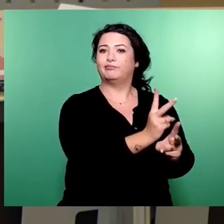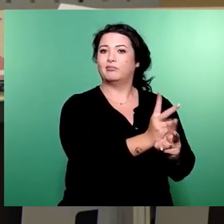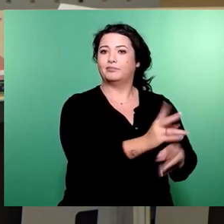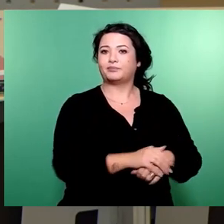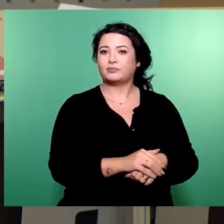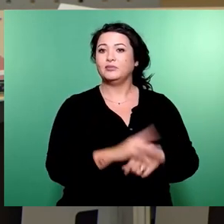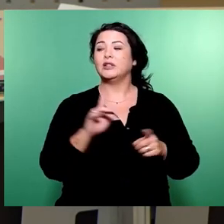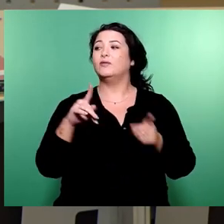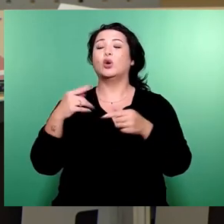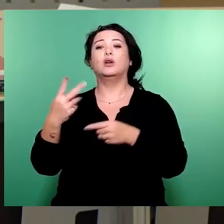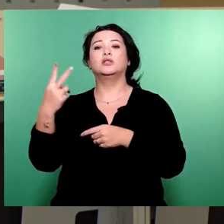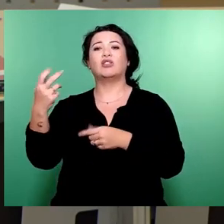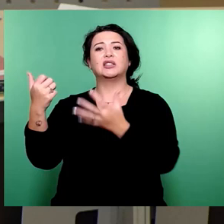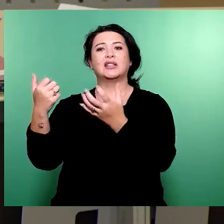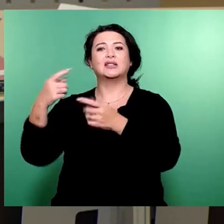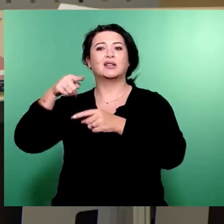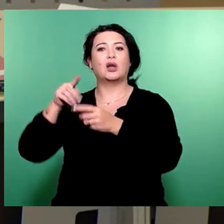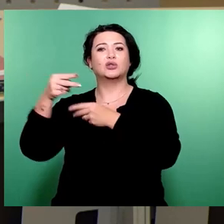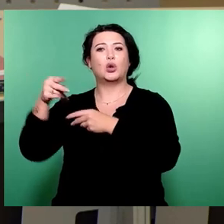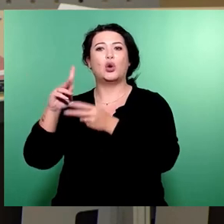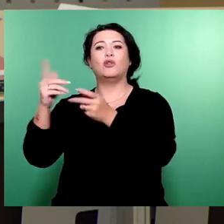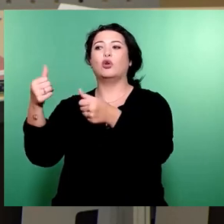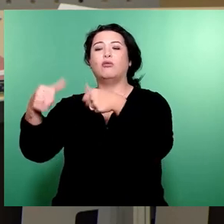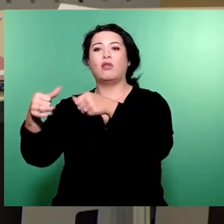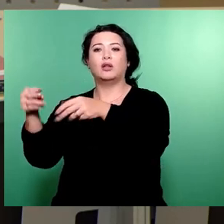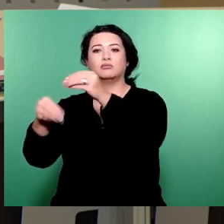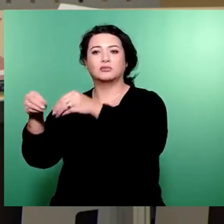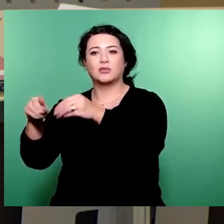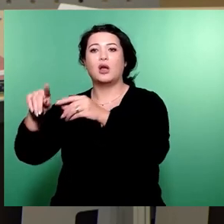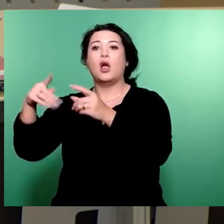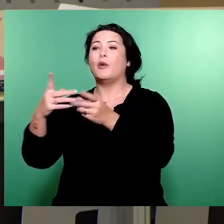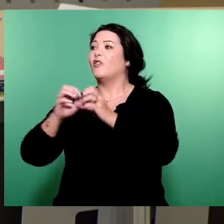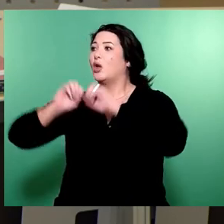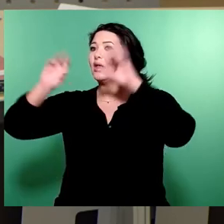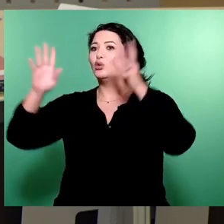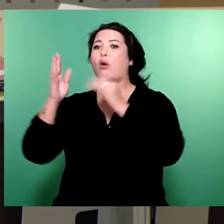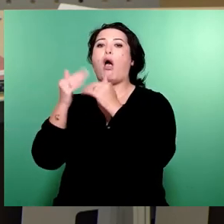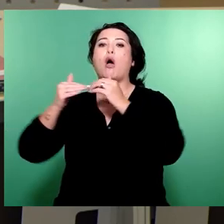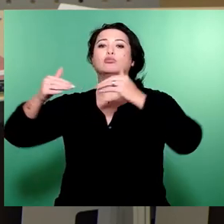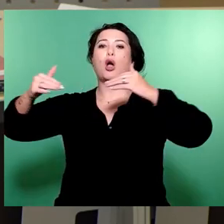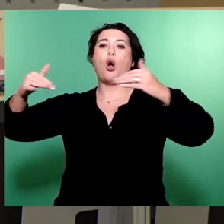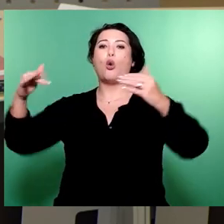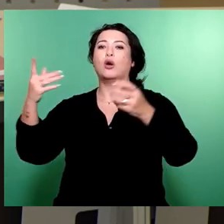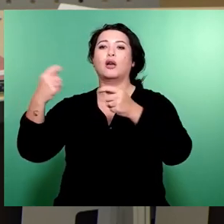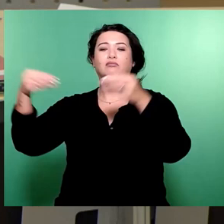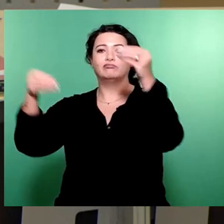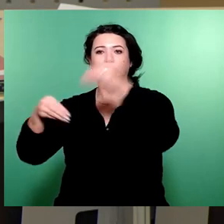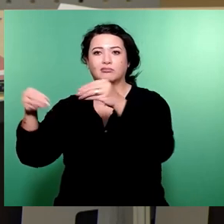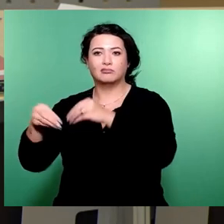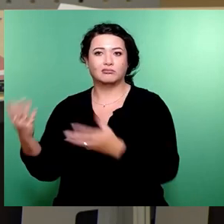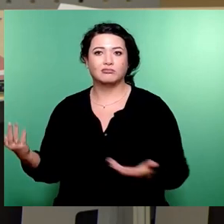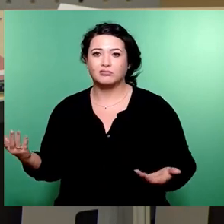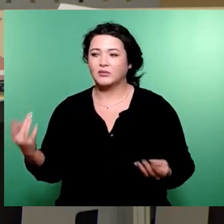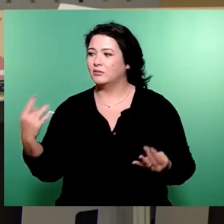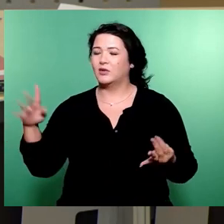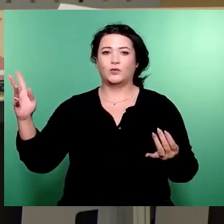Gewässerplanung zur Verfügung, als die vorhandenen Pläne zum naturnahen Ausbau zu finanzieren, etwa des Kreisbachs in Mockritz. Meine Damen und Herren,